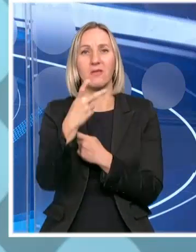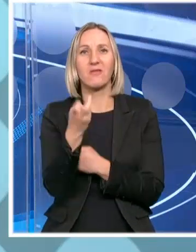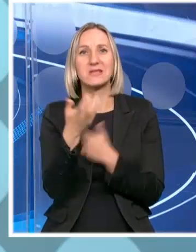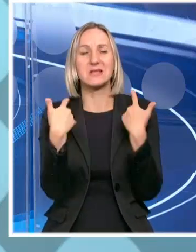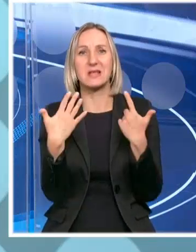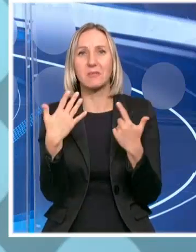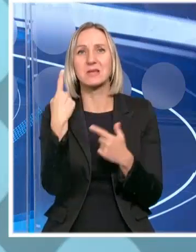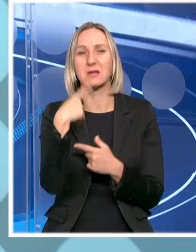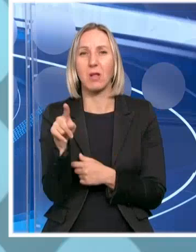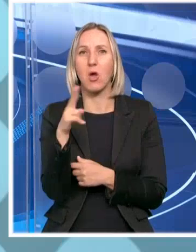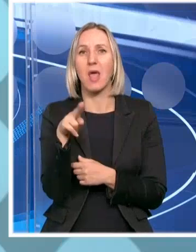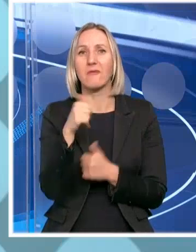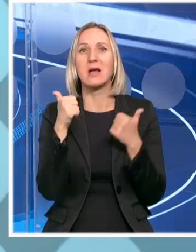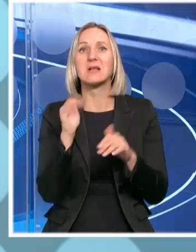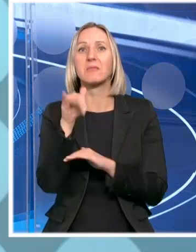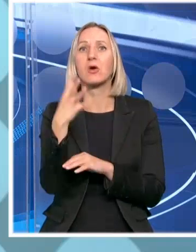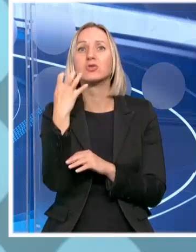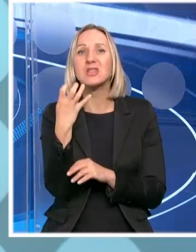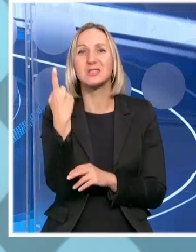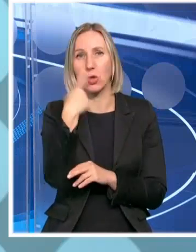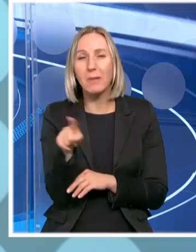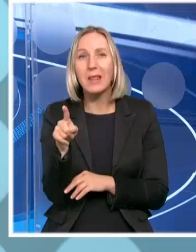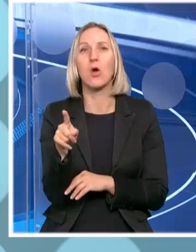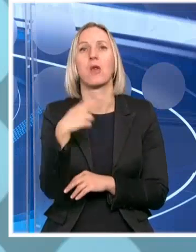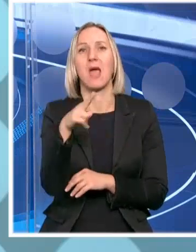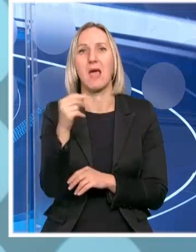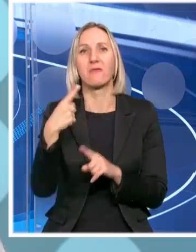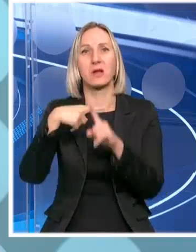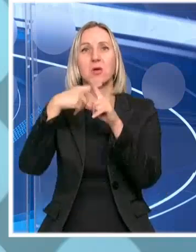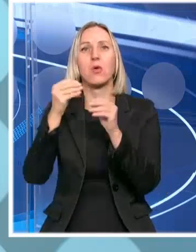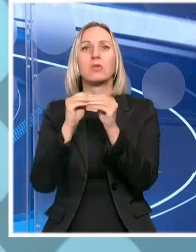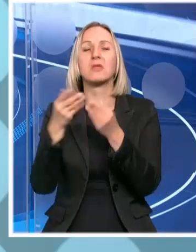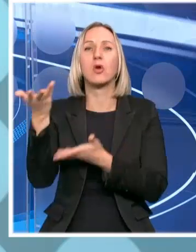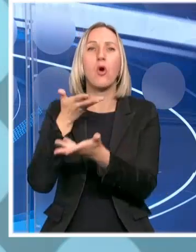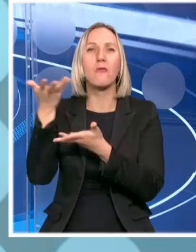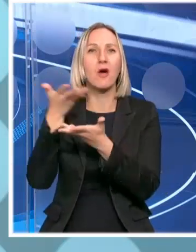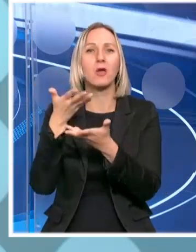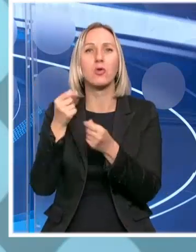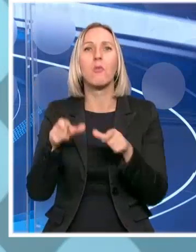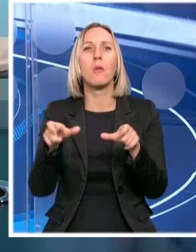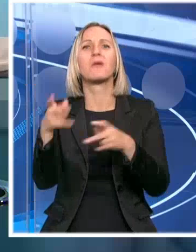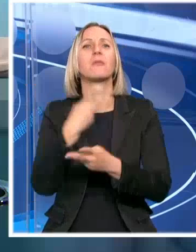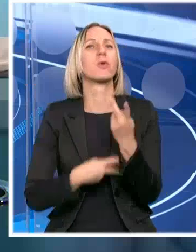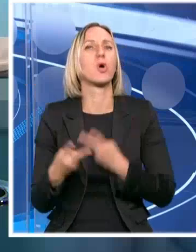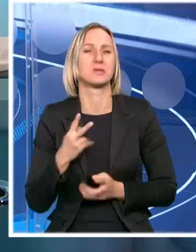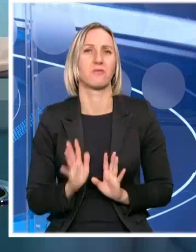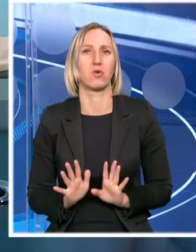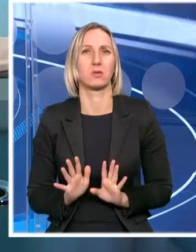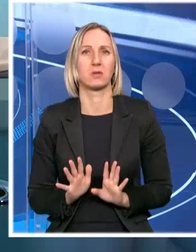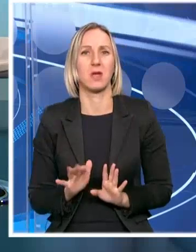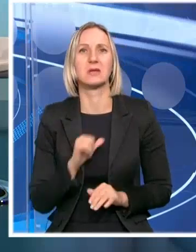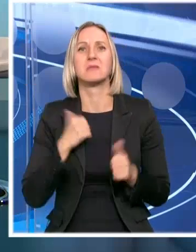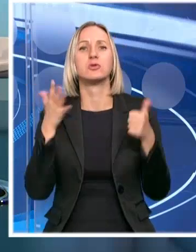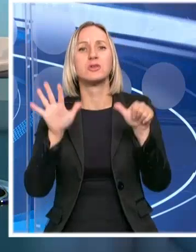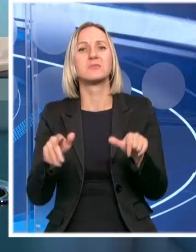Sad smo prošle godine imali preko 400 miliona evra suficita u trgovanju poljoprivrednim proizvodima. A samo za prvih